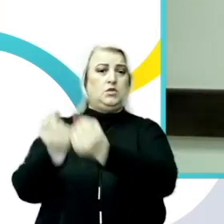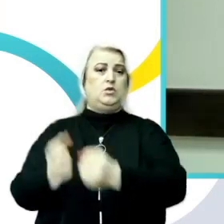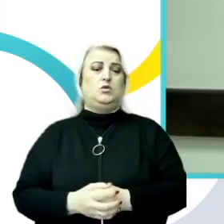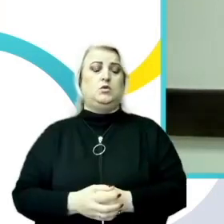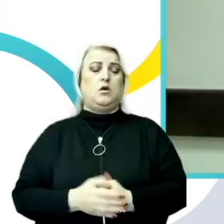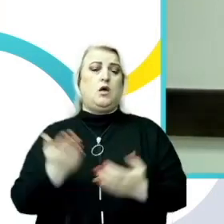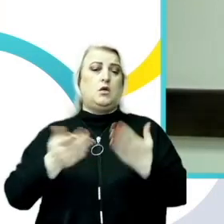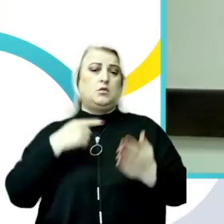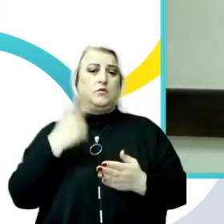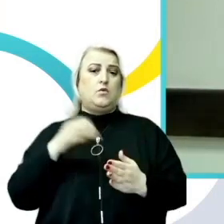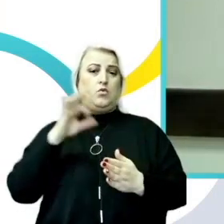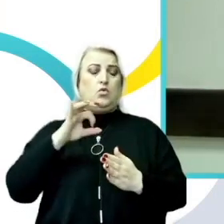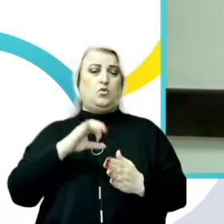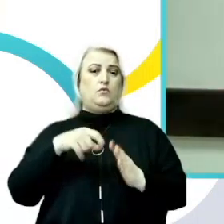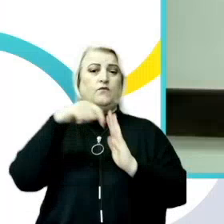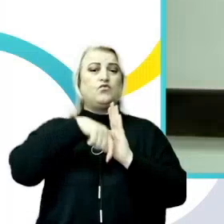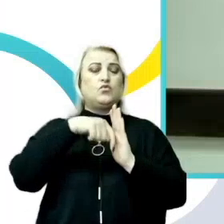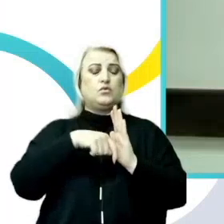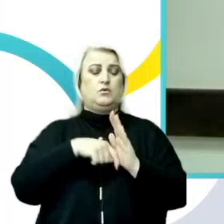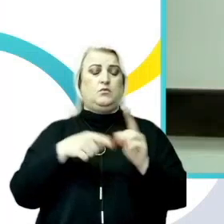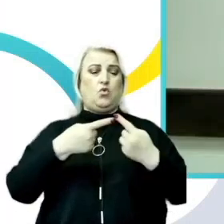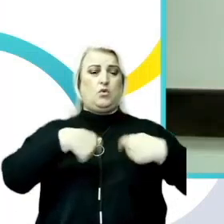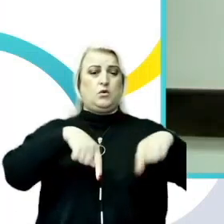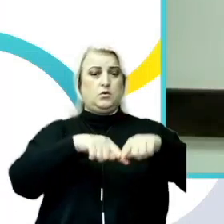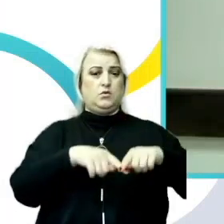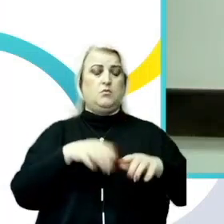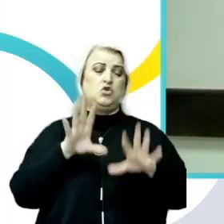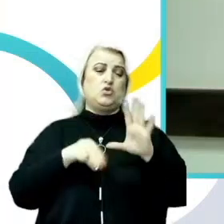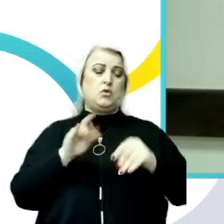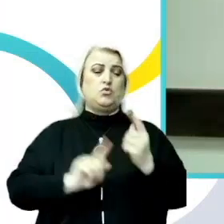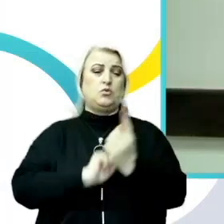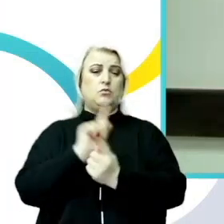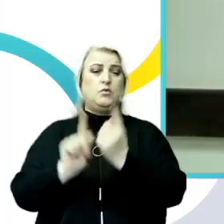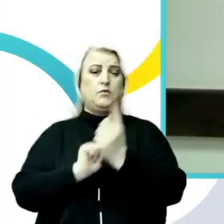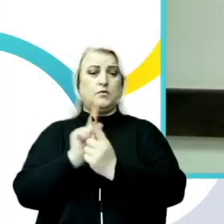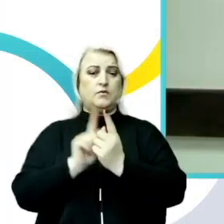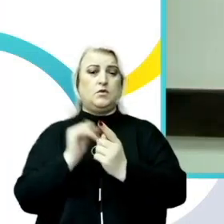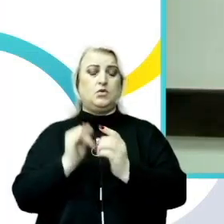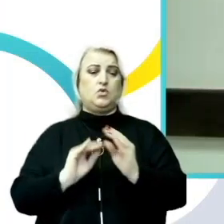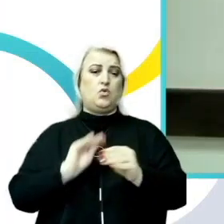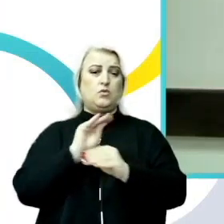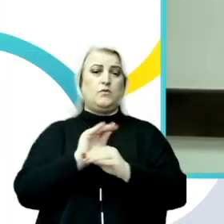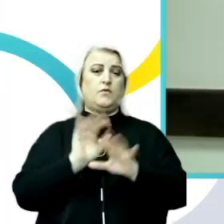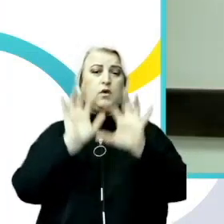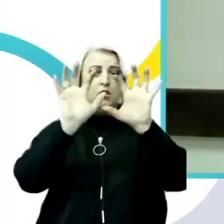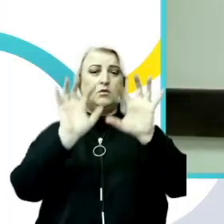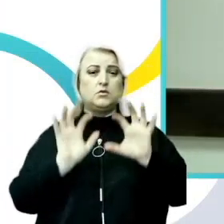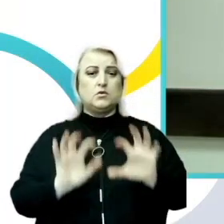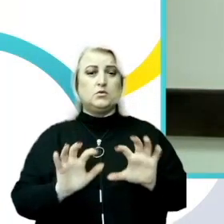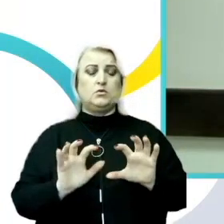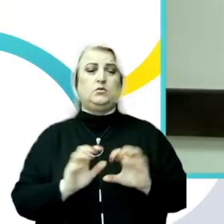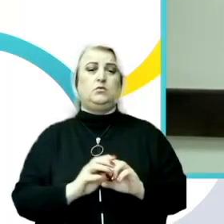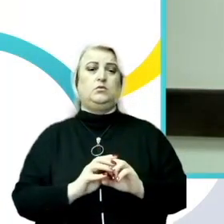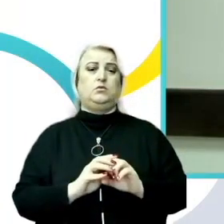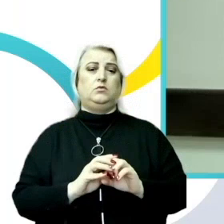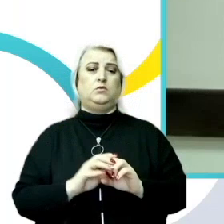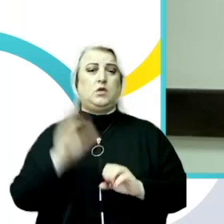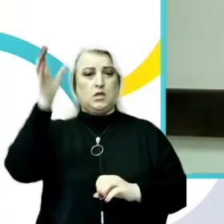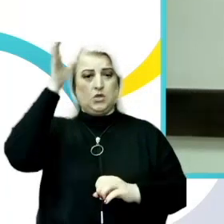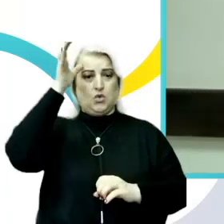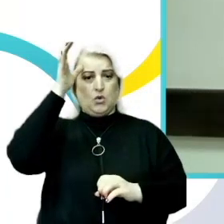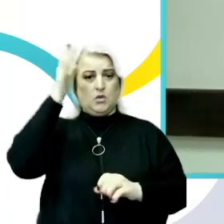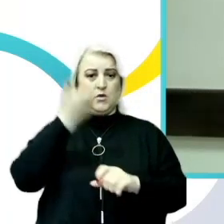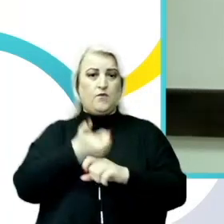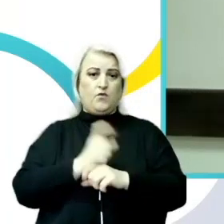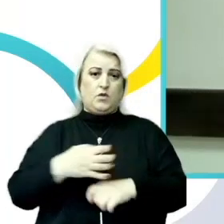vorbim despre intervenții structurale, considerăm că modificarea și completarea Codul Educației este foarte